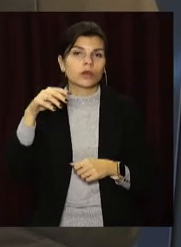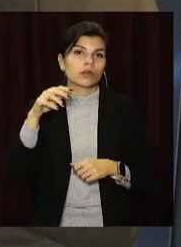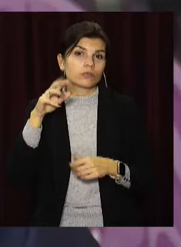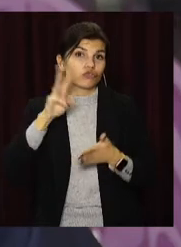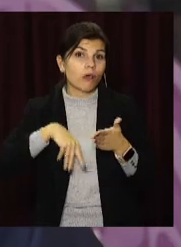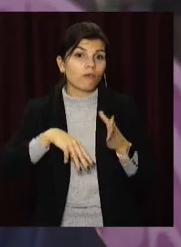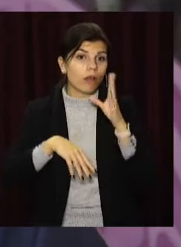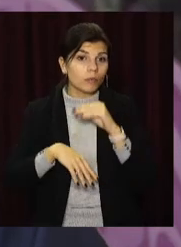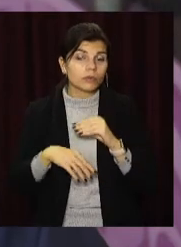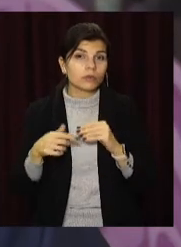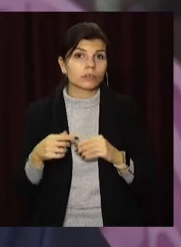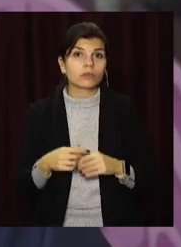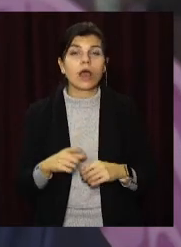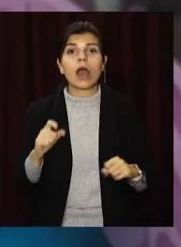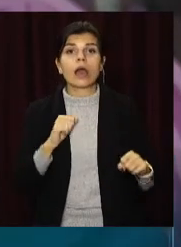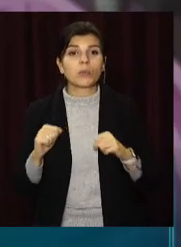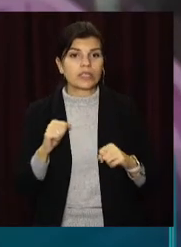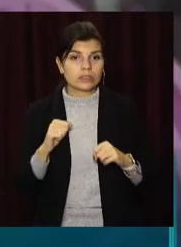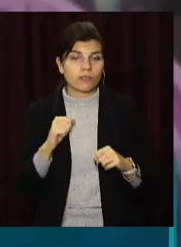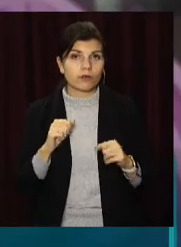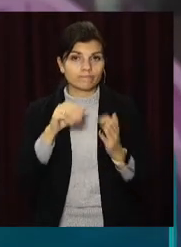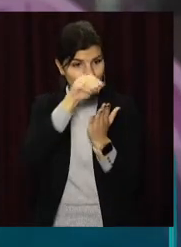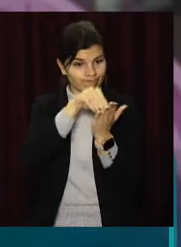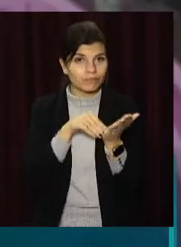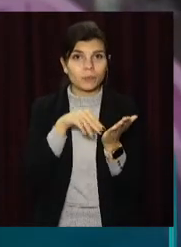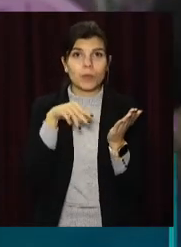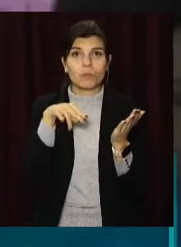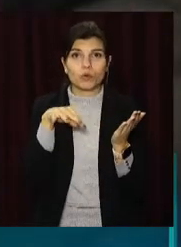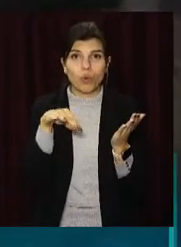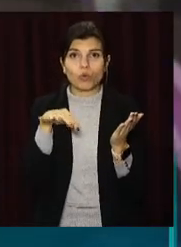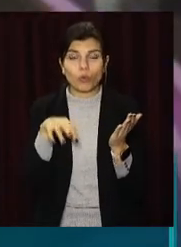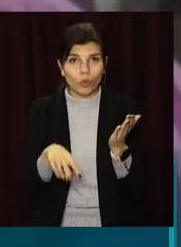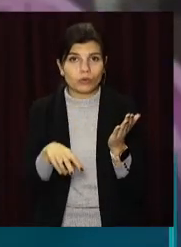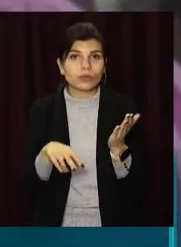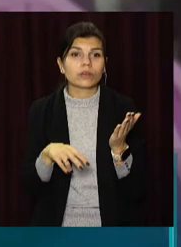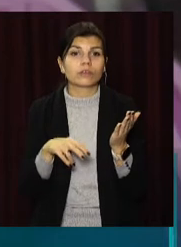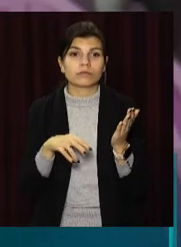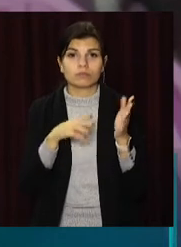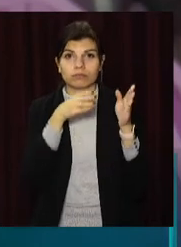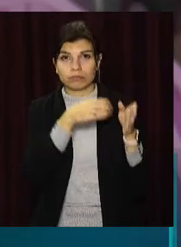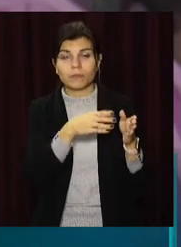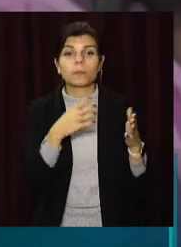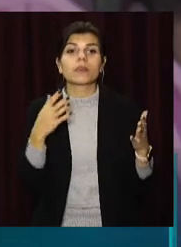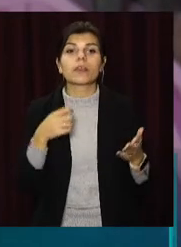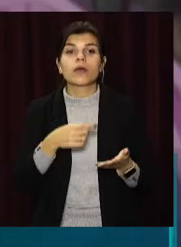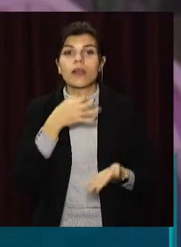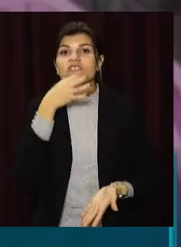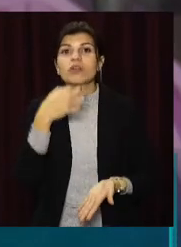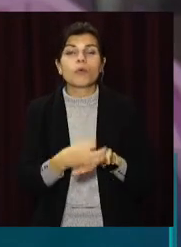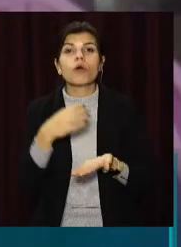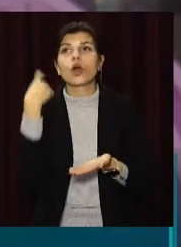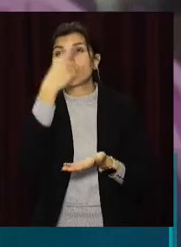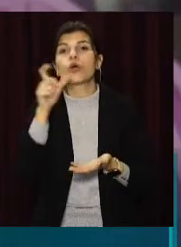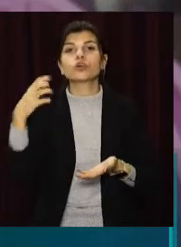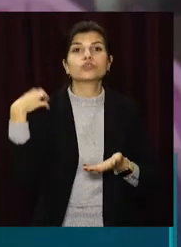гривень. «Вкладається адміністративний протокол відносно закладу, тобто відповідальної особи